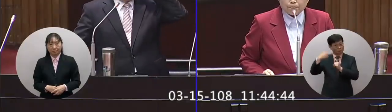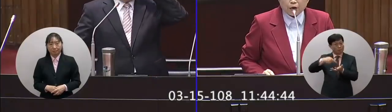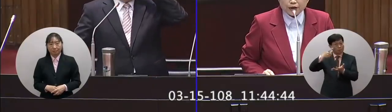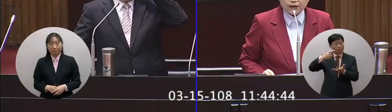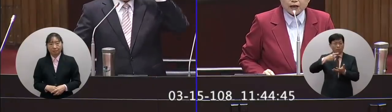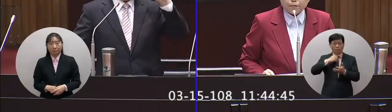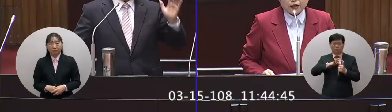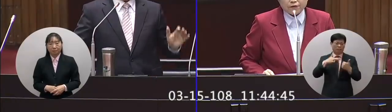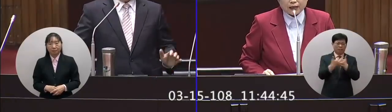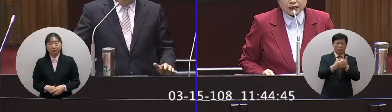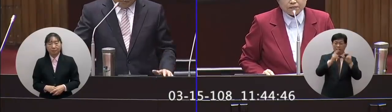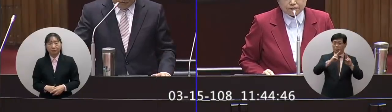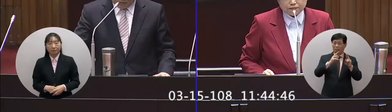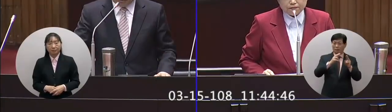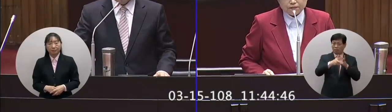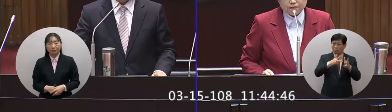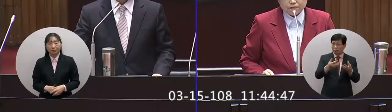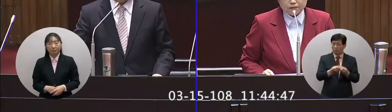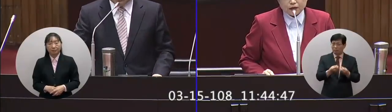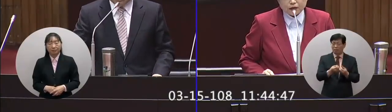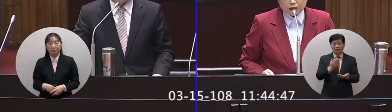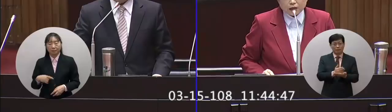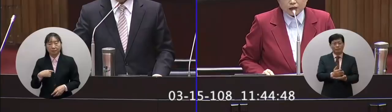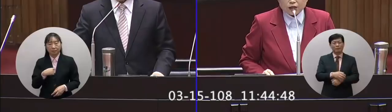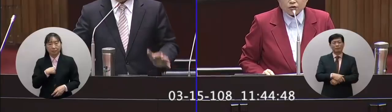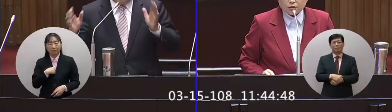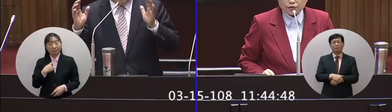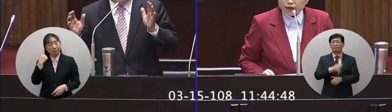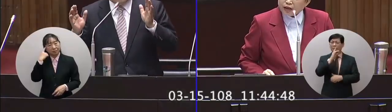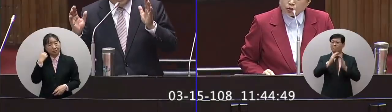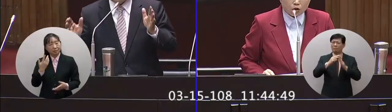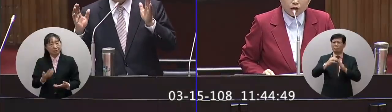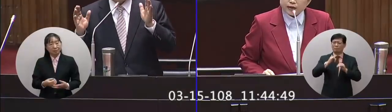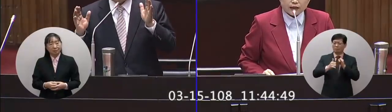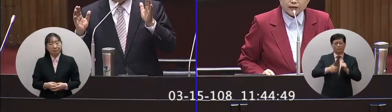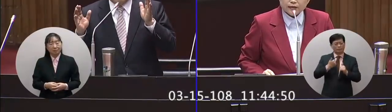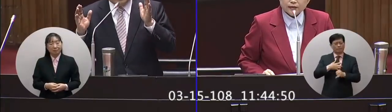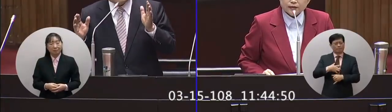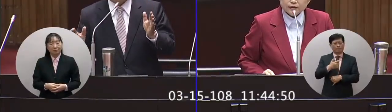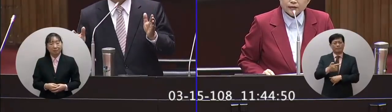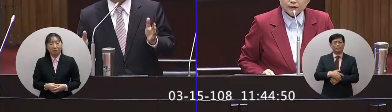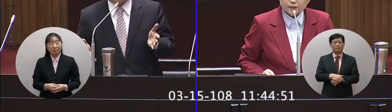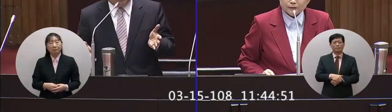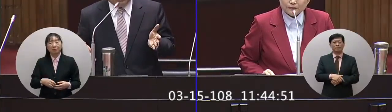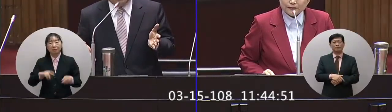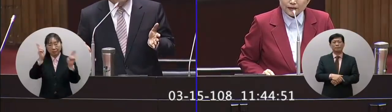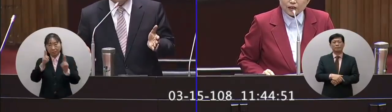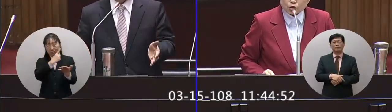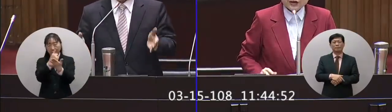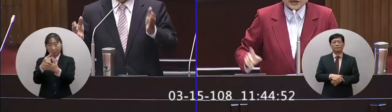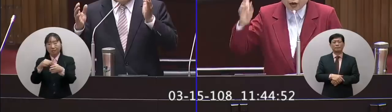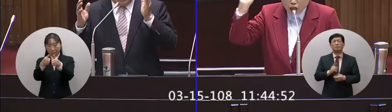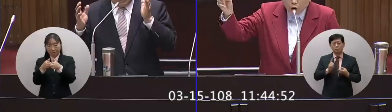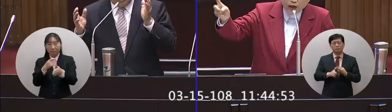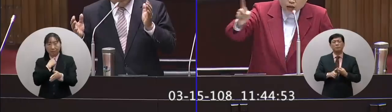一次包圍電廠不讓你發電我是覺得台中市民非常痛恨電每一個人都要用的